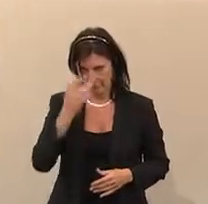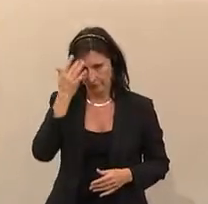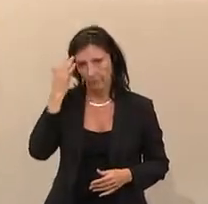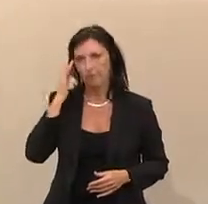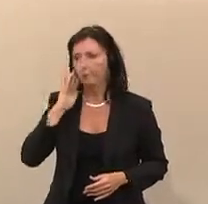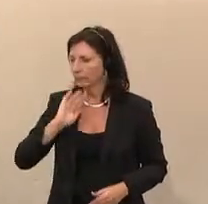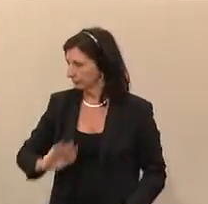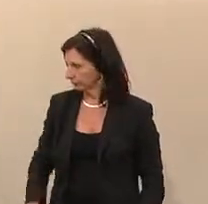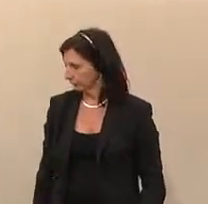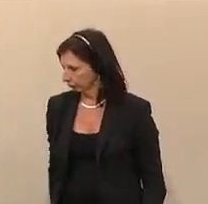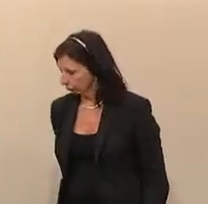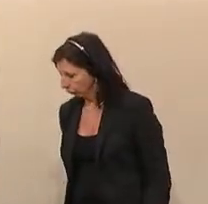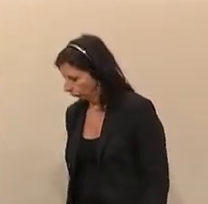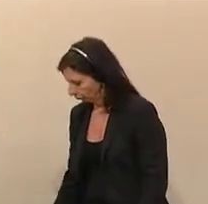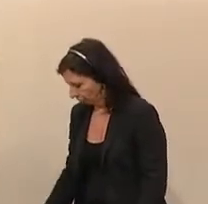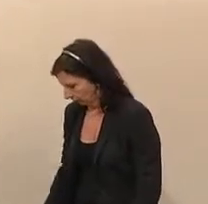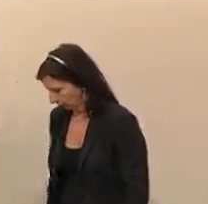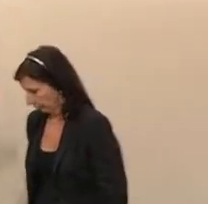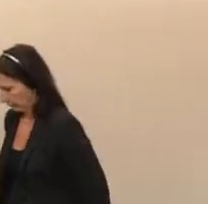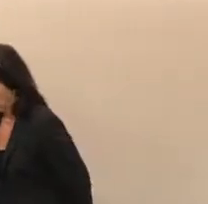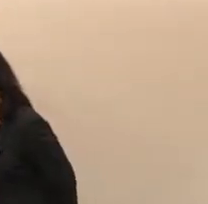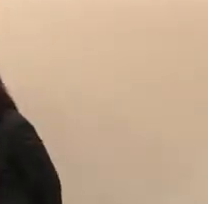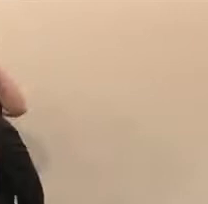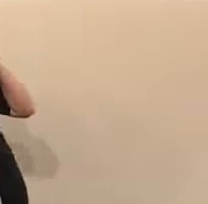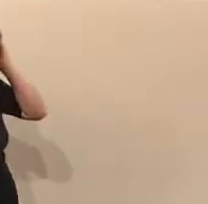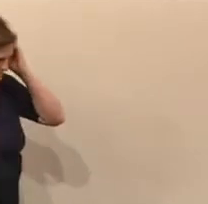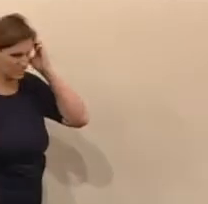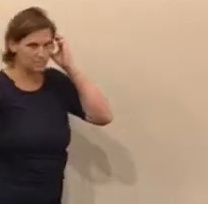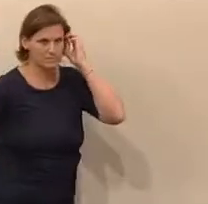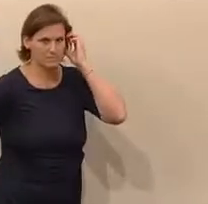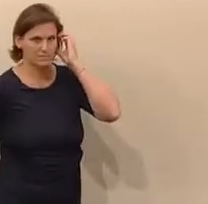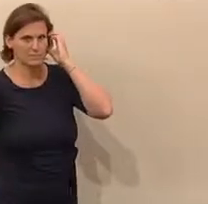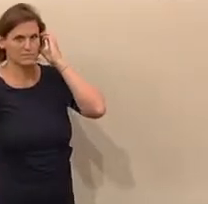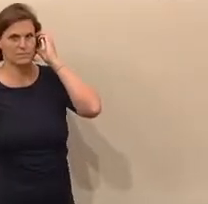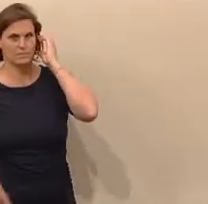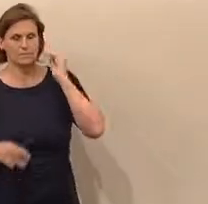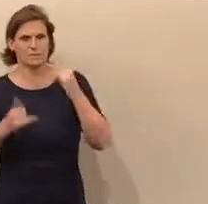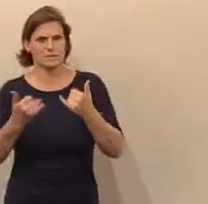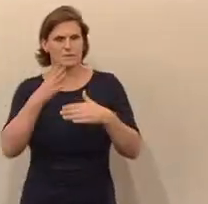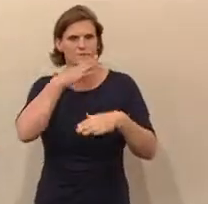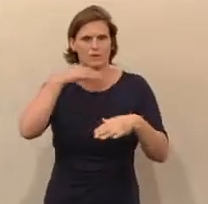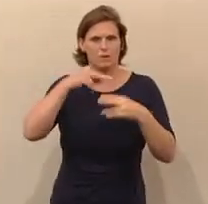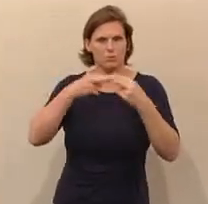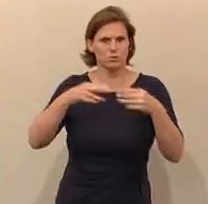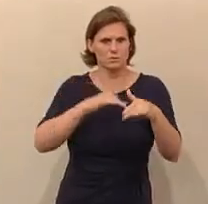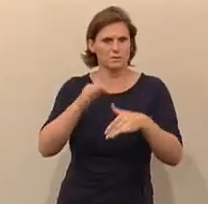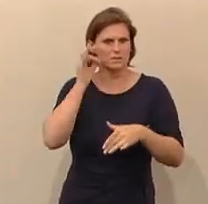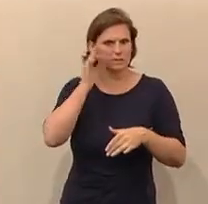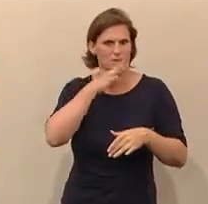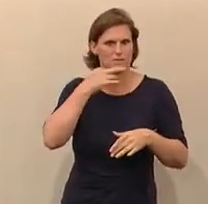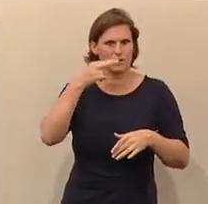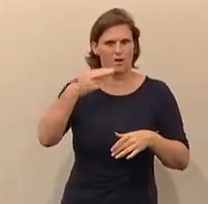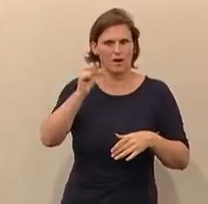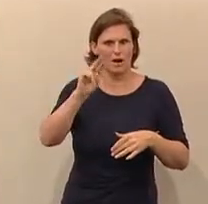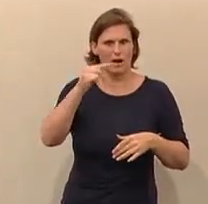Die Altersteilzeit werde pro Person mit 13.000 Euro jährlich aus dem Steuertopf subventioniert, führt Norbert Sieber von der